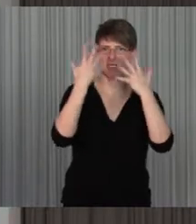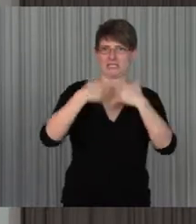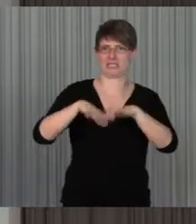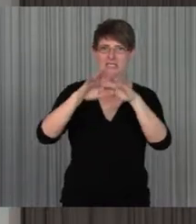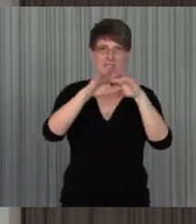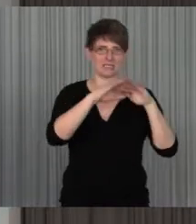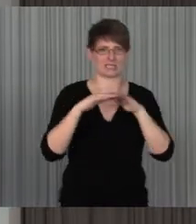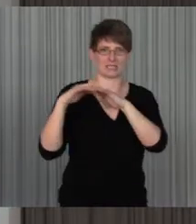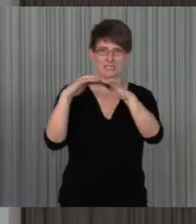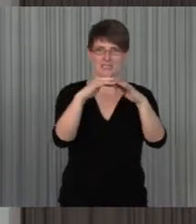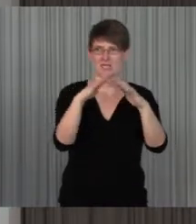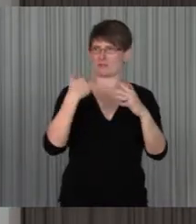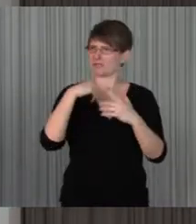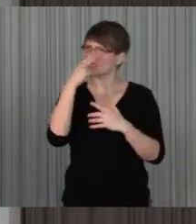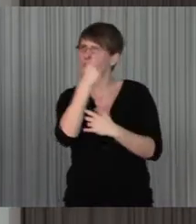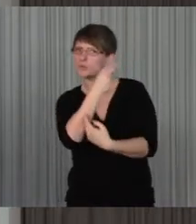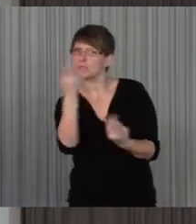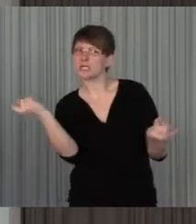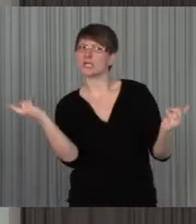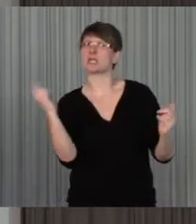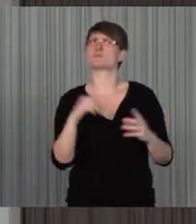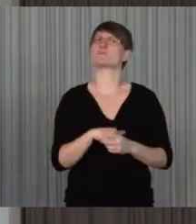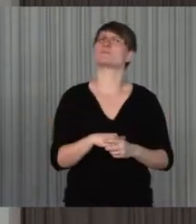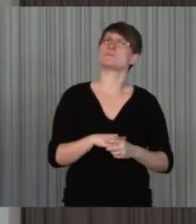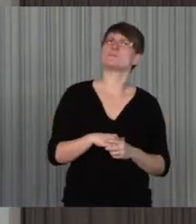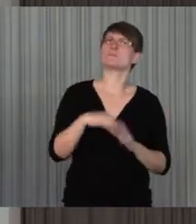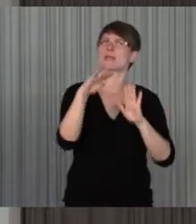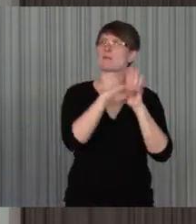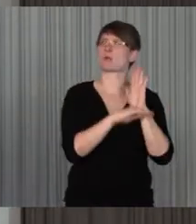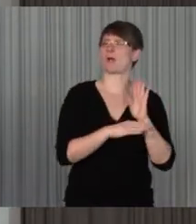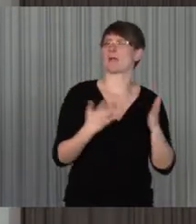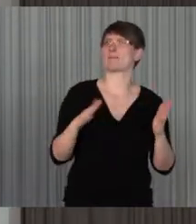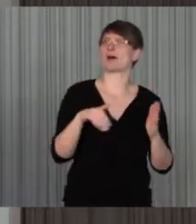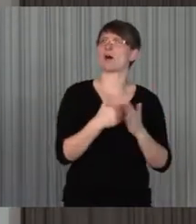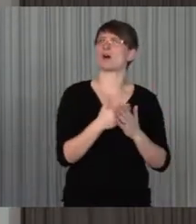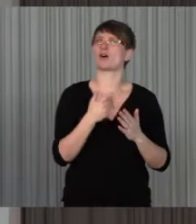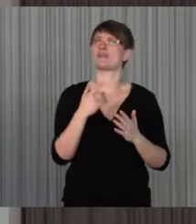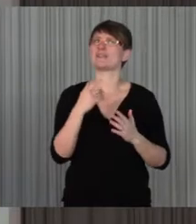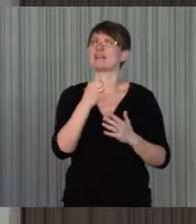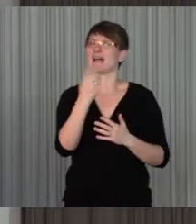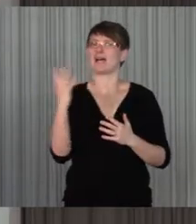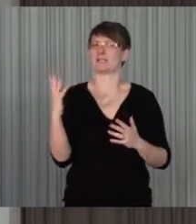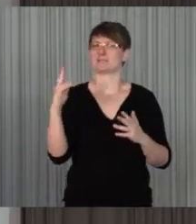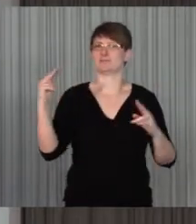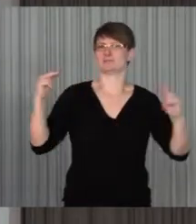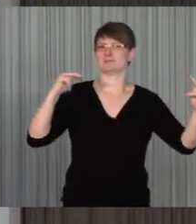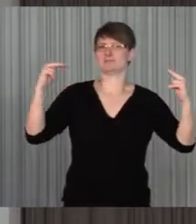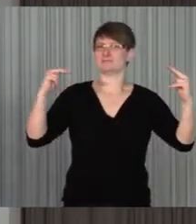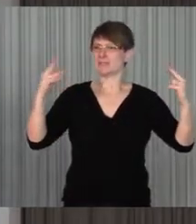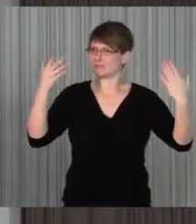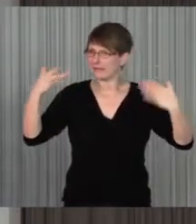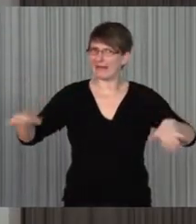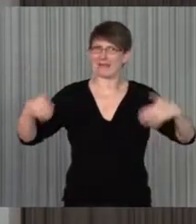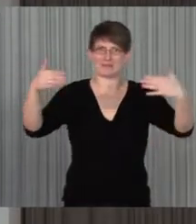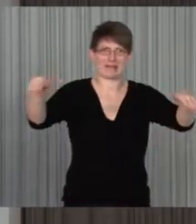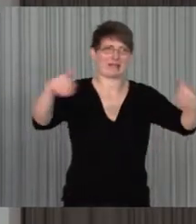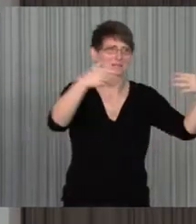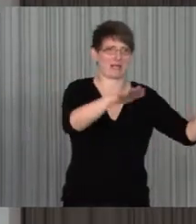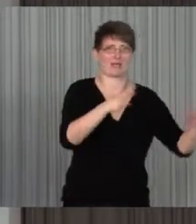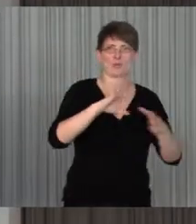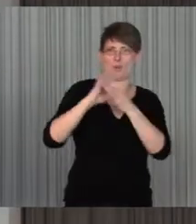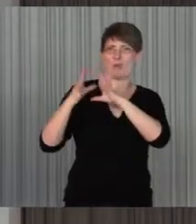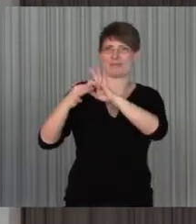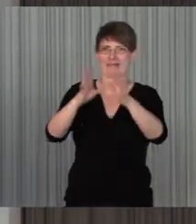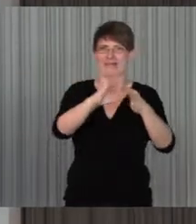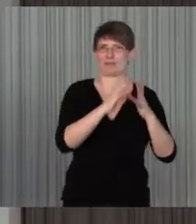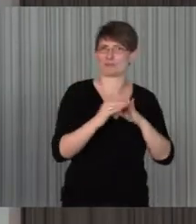glaube, das sieht man auch hier, finde ich, an den Programmen, dass es auch eigentlich von allen Seiten große Bereitschaft gibt, da zu kooperieren